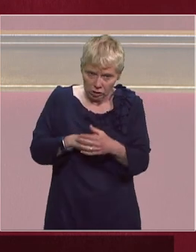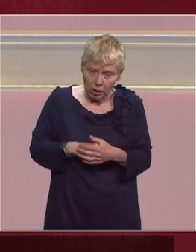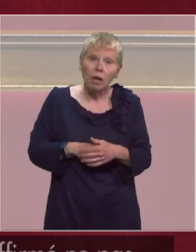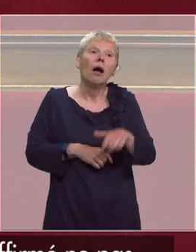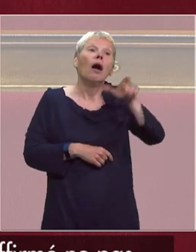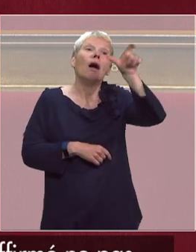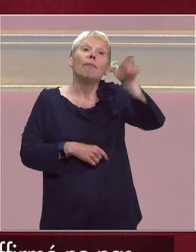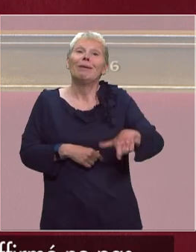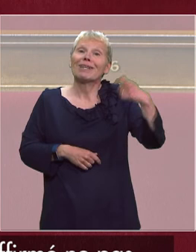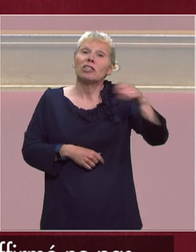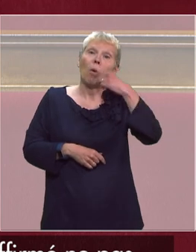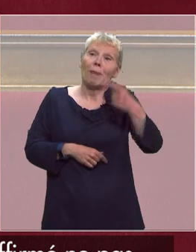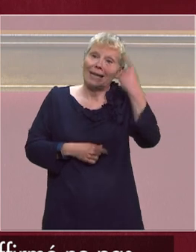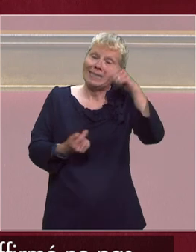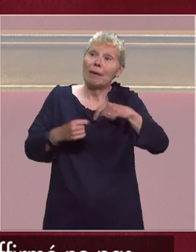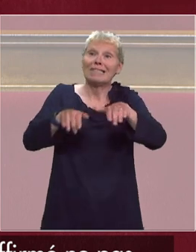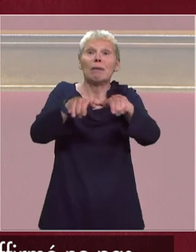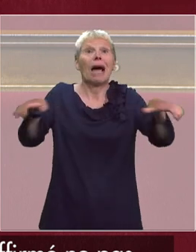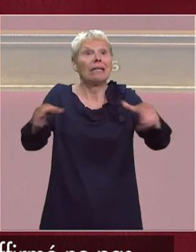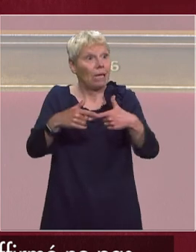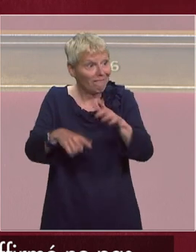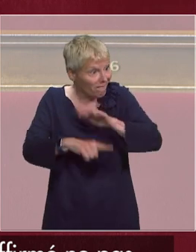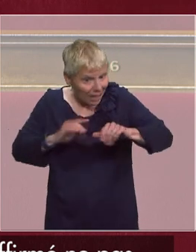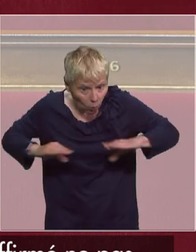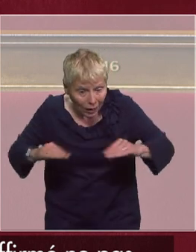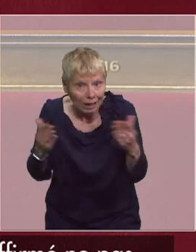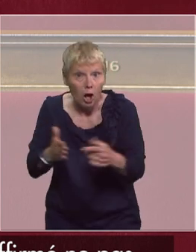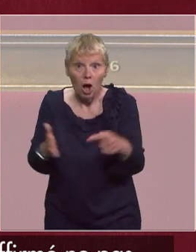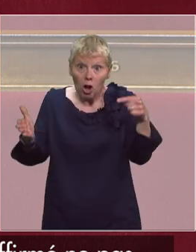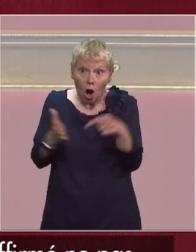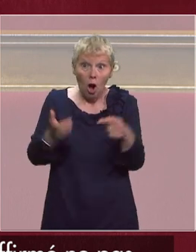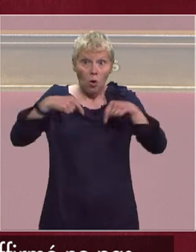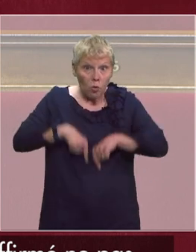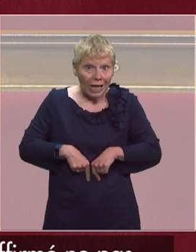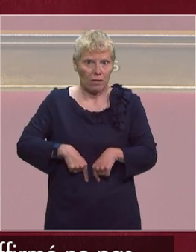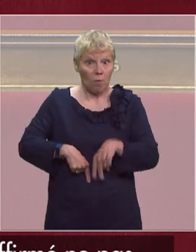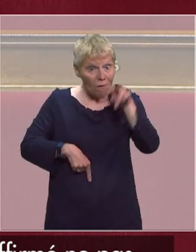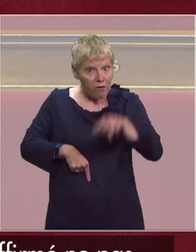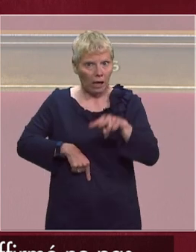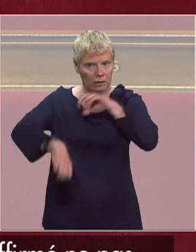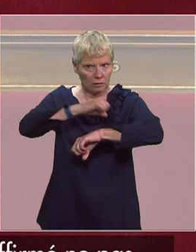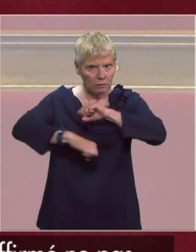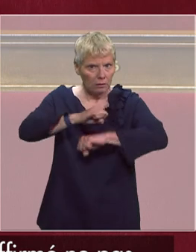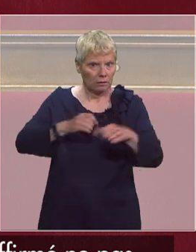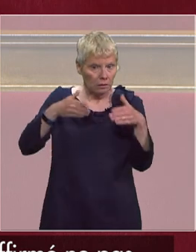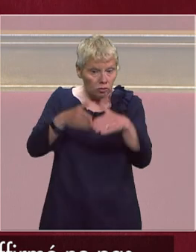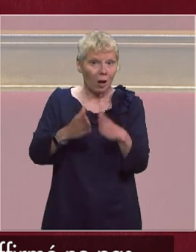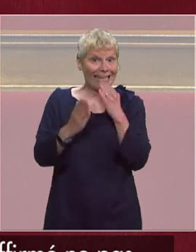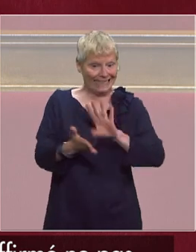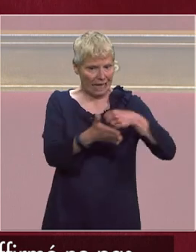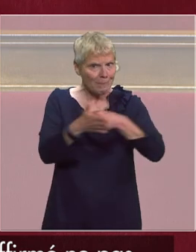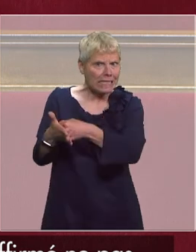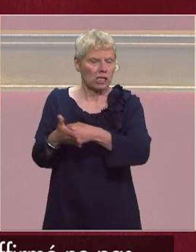séparatisme nous attendons encore des actes quand le gouvernement s'attaquera-t-il enfin au fléau islamiste